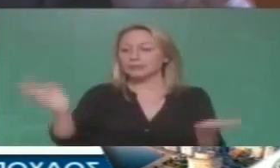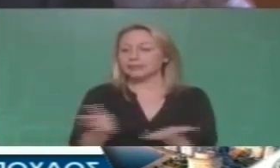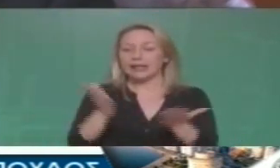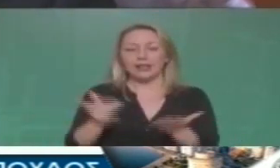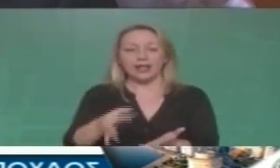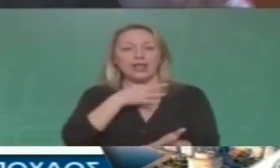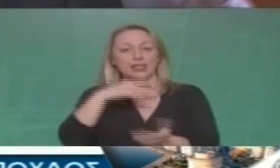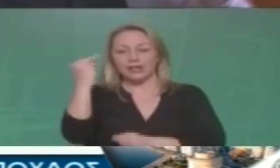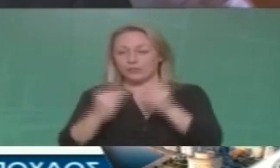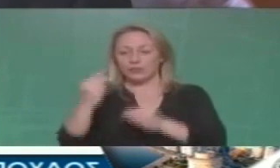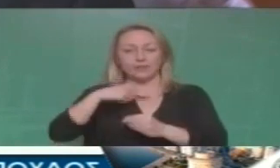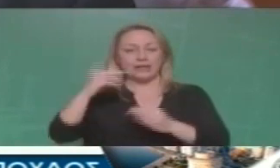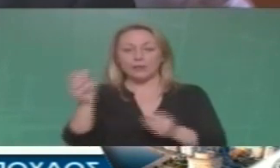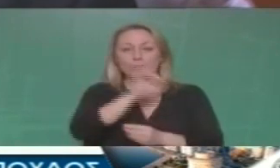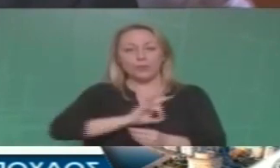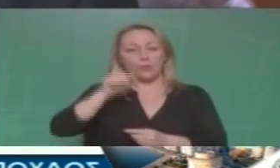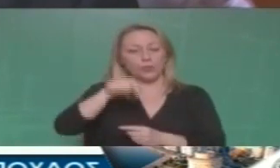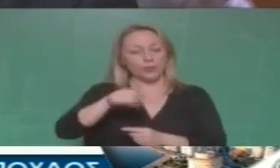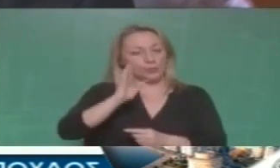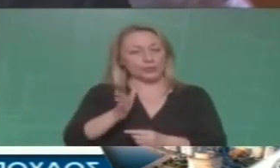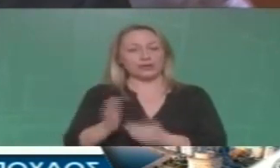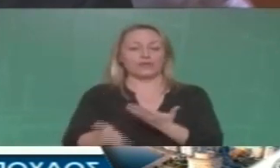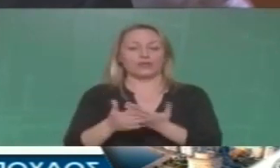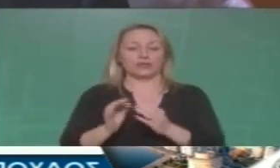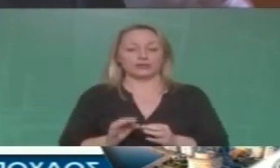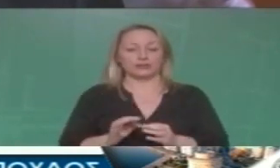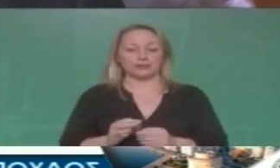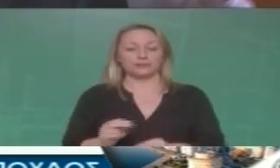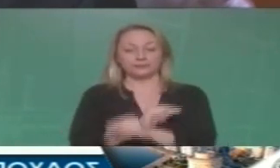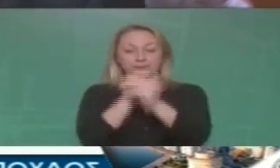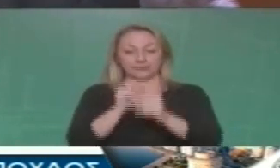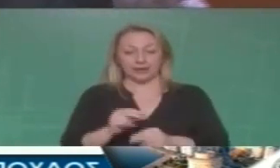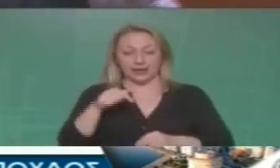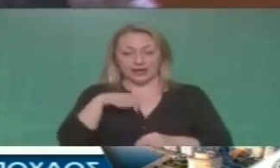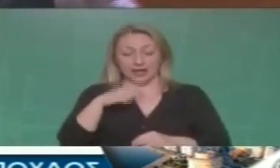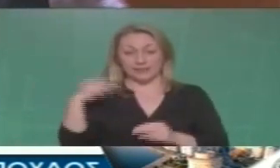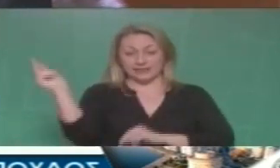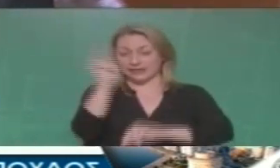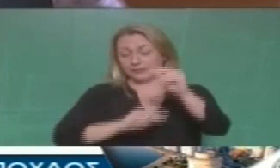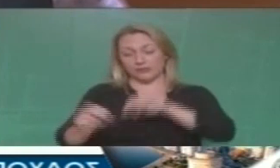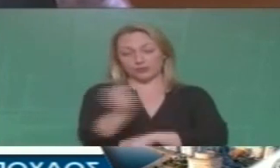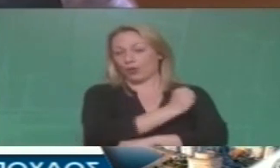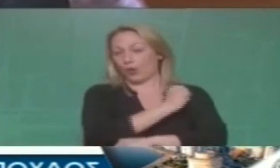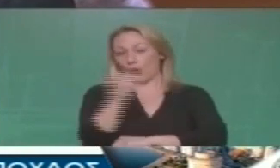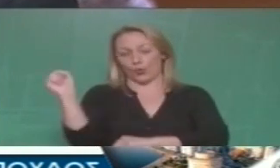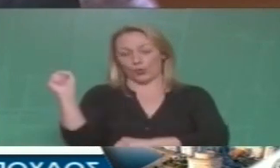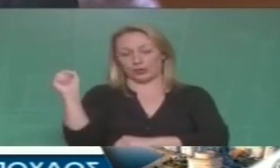τα προβλήματα που θα υπάρχουν σε μια τέτοια περίπτωση με αυτή την έννοια εμείς όχι απλώς θα καταψηφίσουμε το